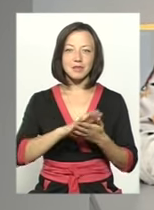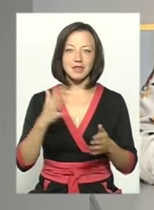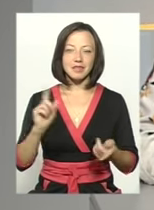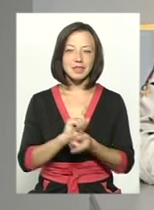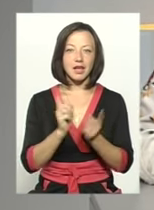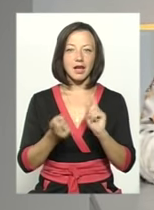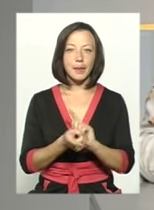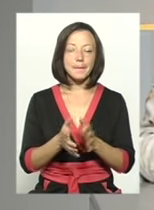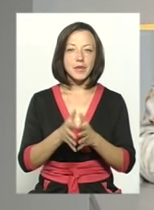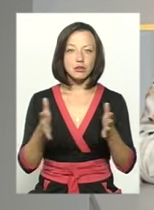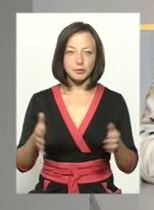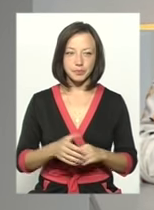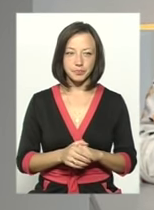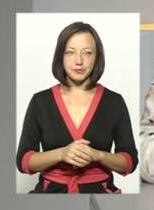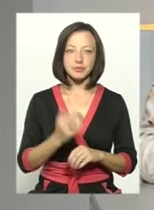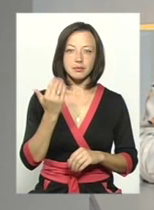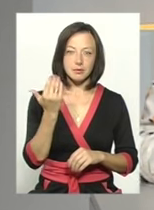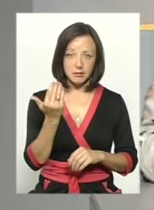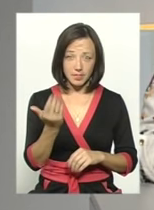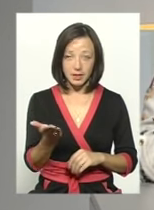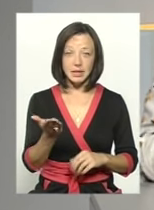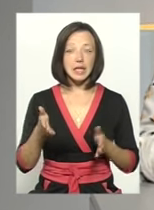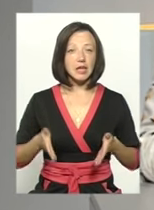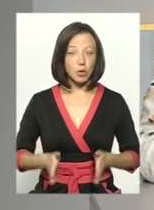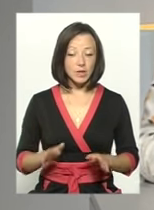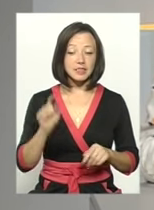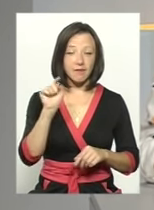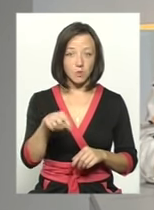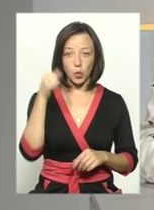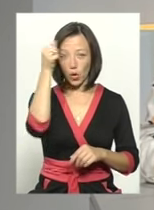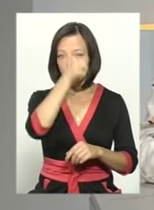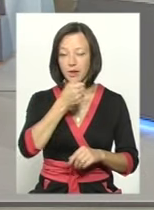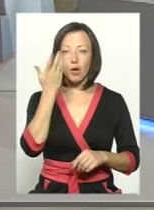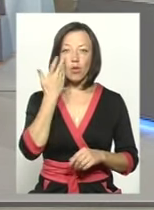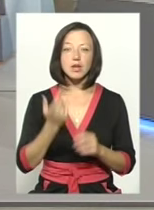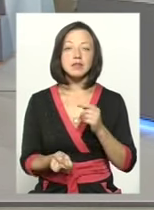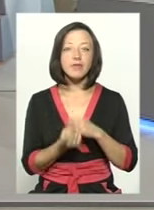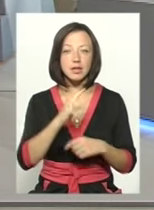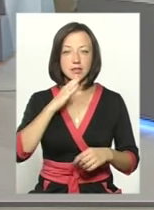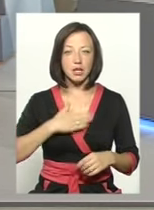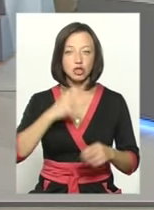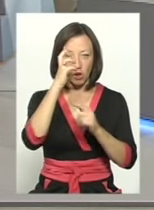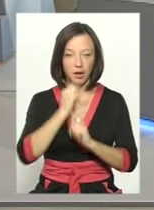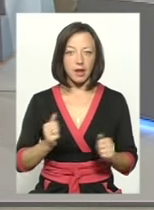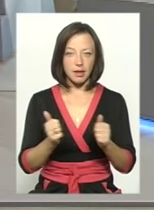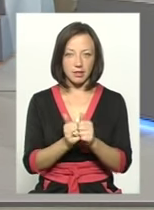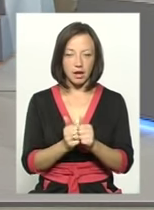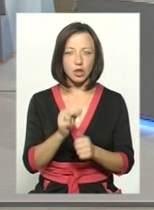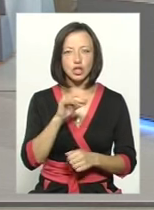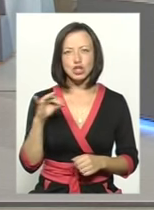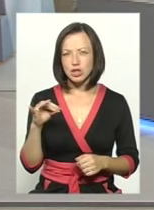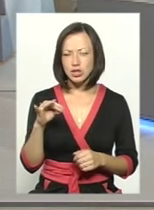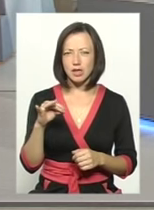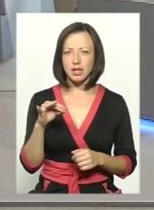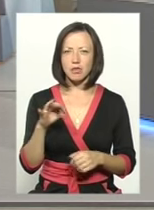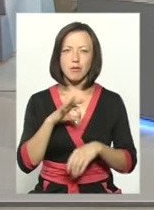більше. Карінко, ти народилася в той самий рік, коли народилась наша країна. Чи проводила ти